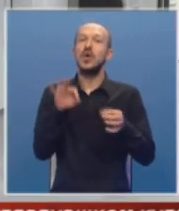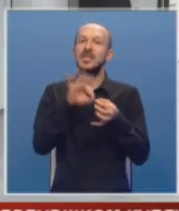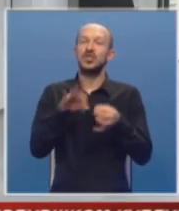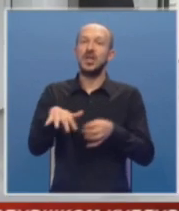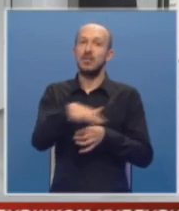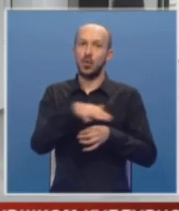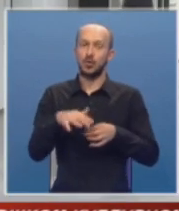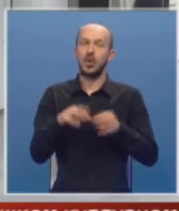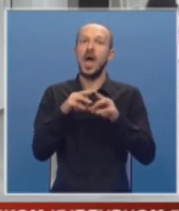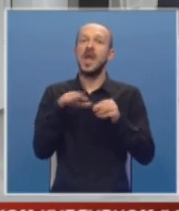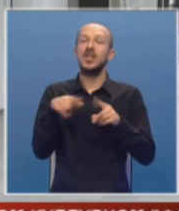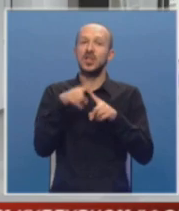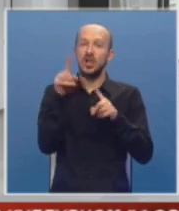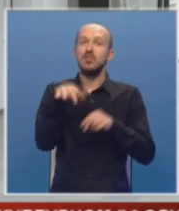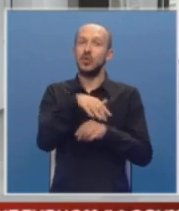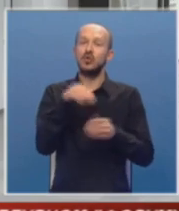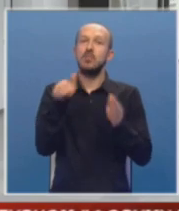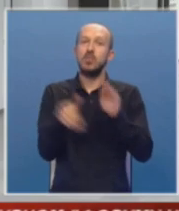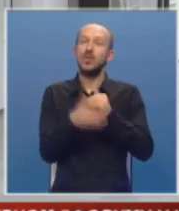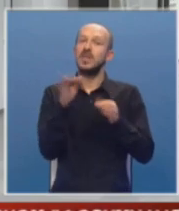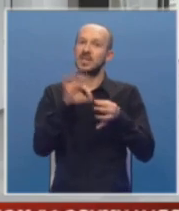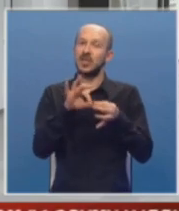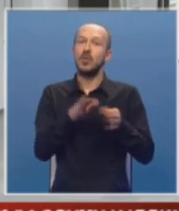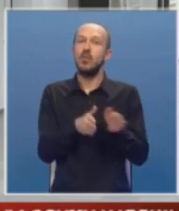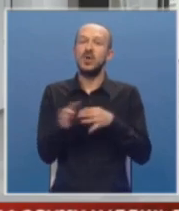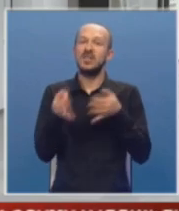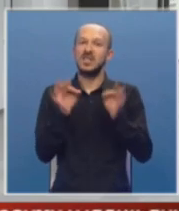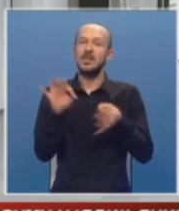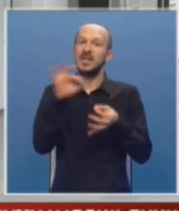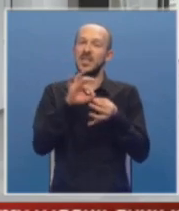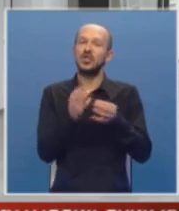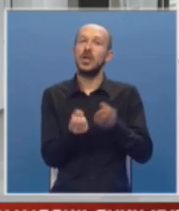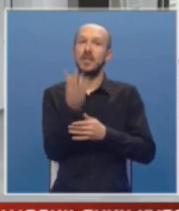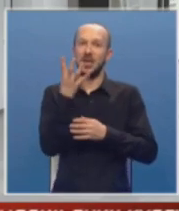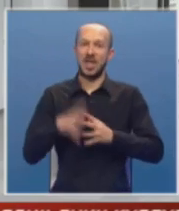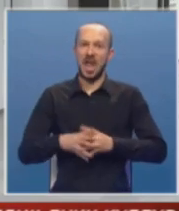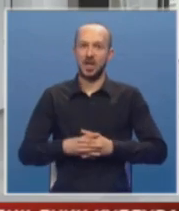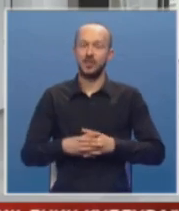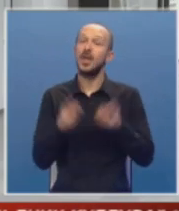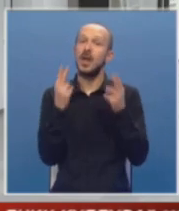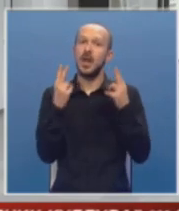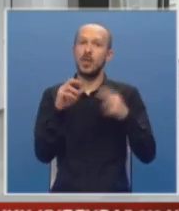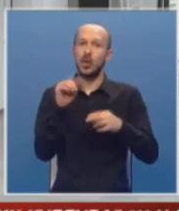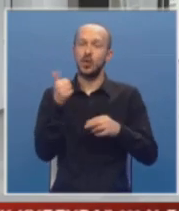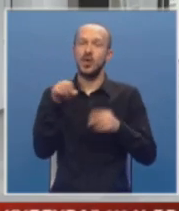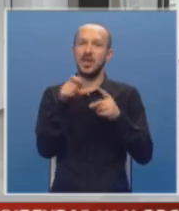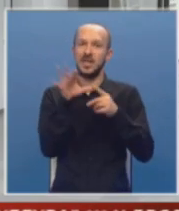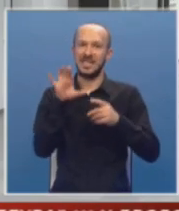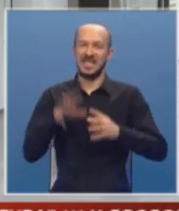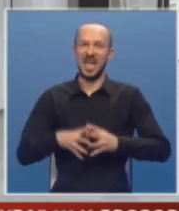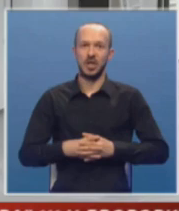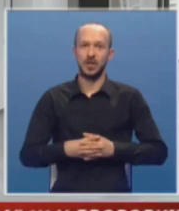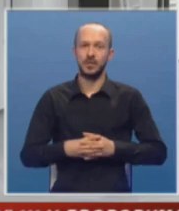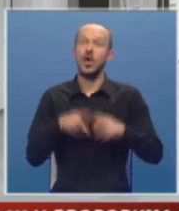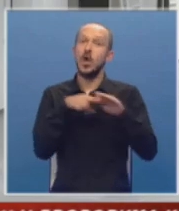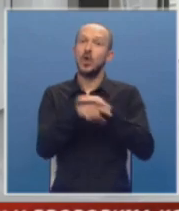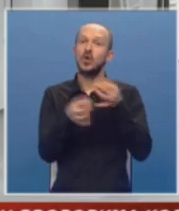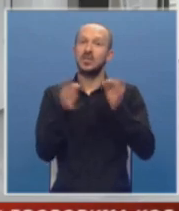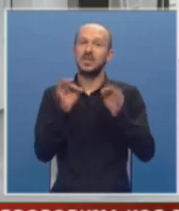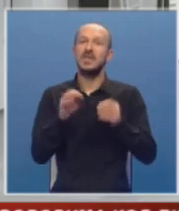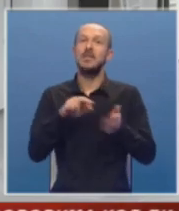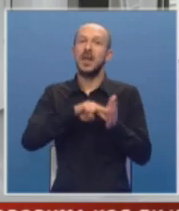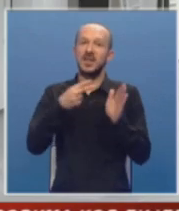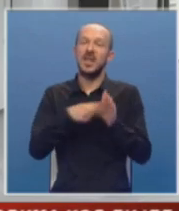prostora. A da bi ti prostori bili pod zaštom, pored sistema zaštite prirode, neophodno je da se i kroz sistem